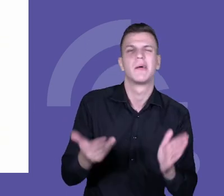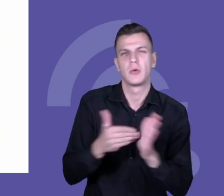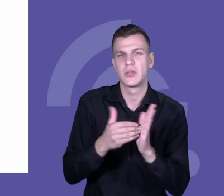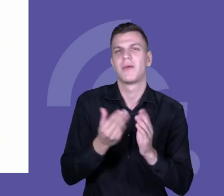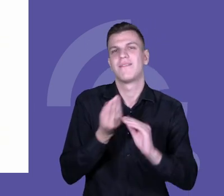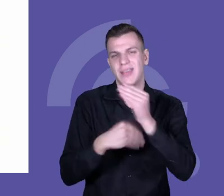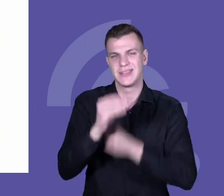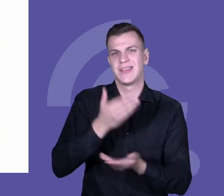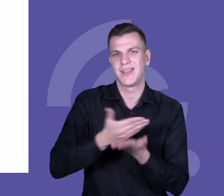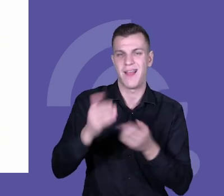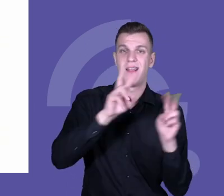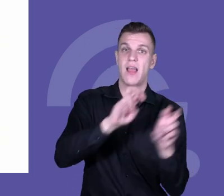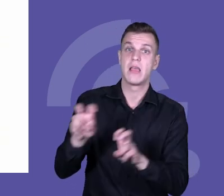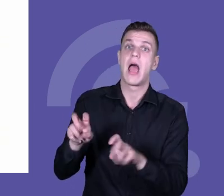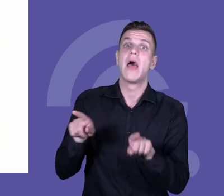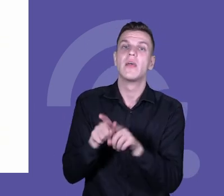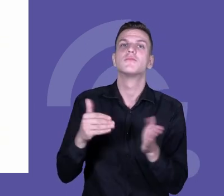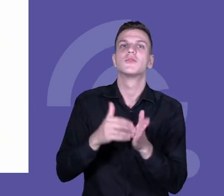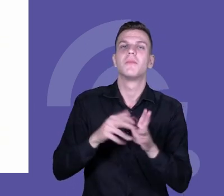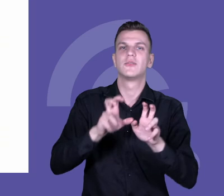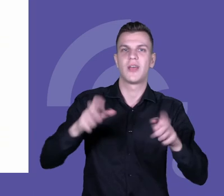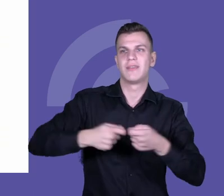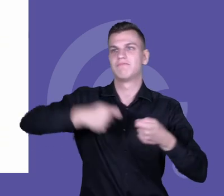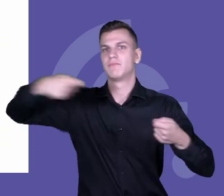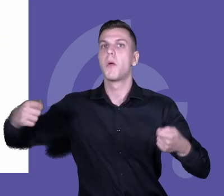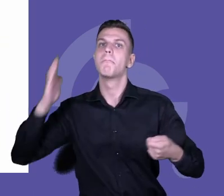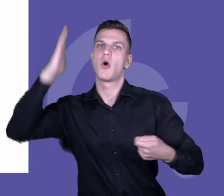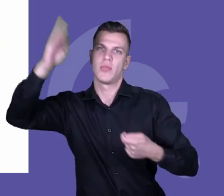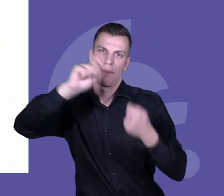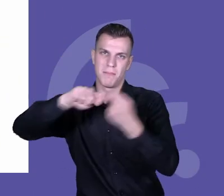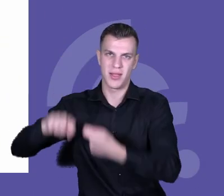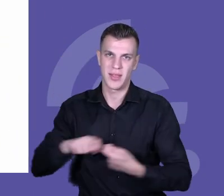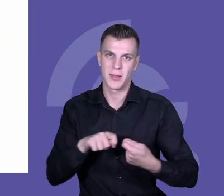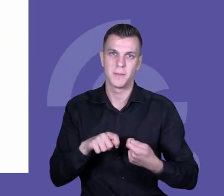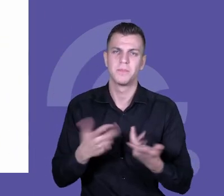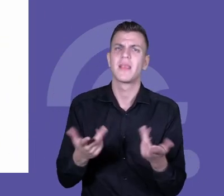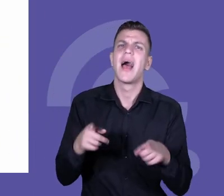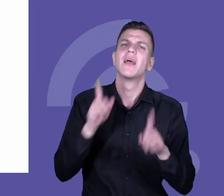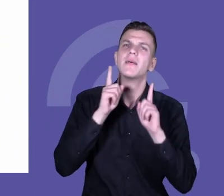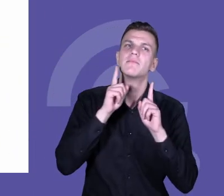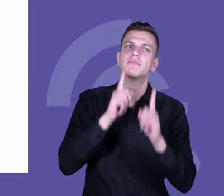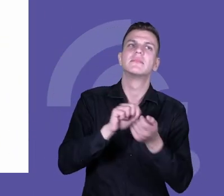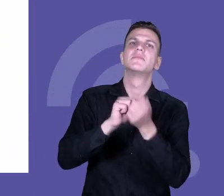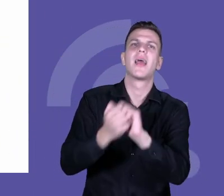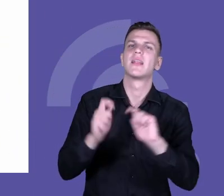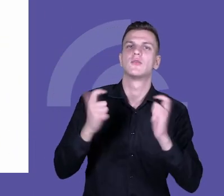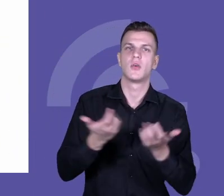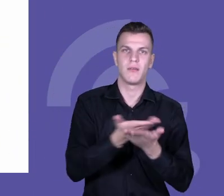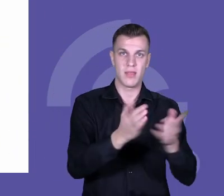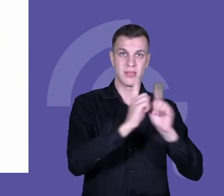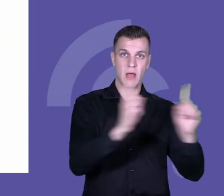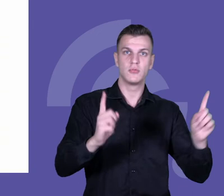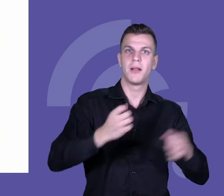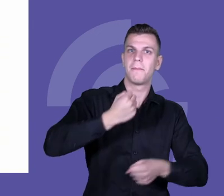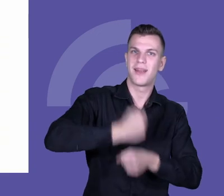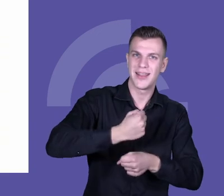jakimś czasie, wtedy można było coś więcej powiedzieć. Natomiast na pewno zaobserwowano zmiany w pracy nauczycieli i to zarówno na poziomie